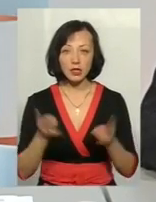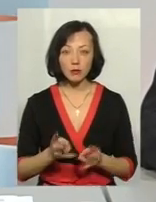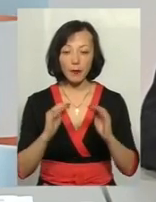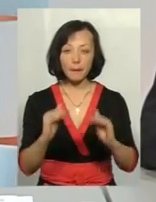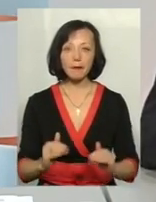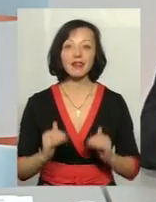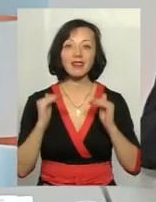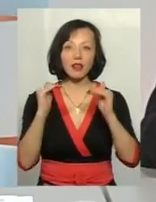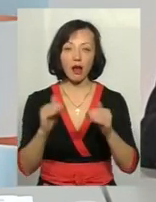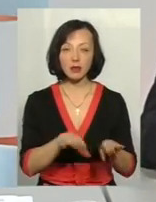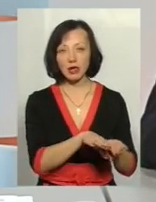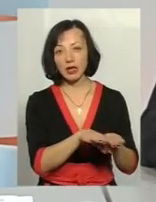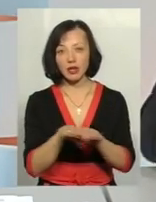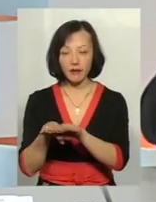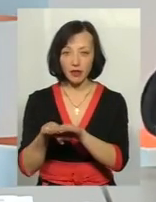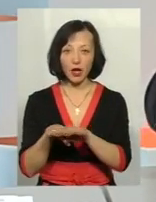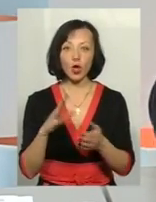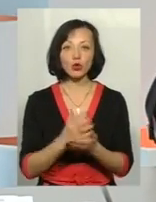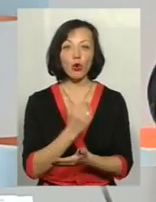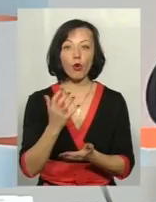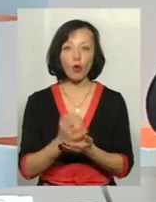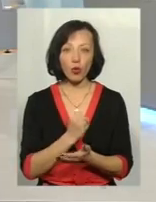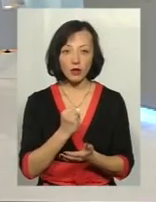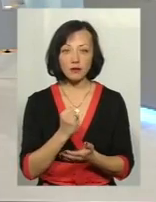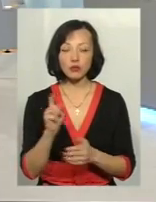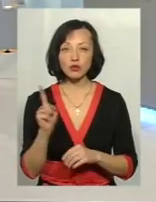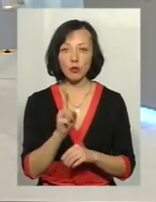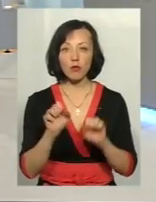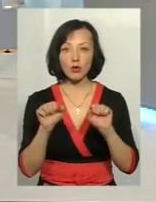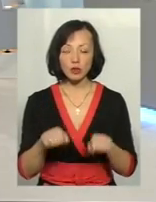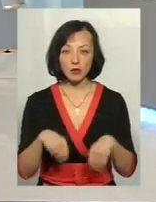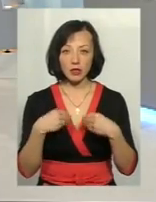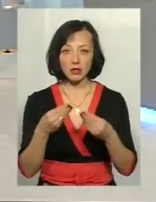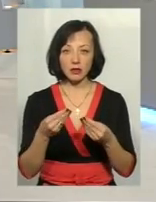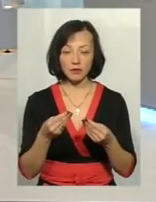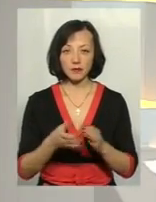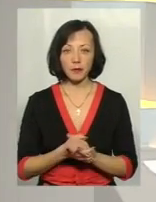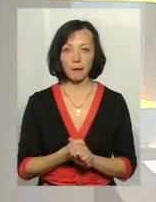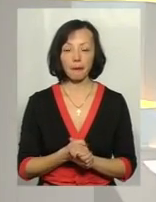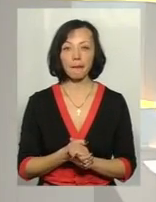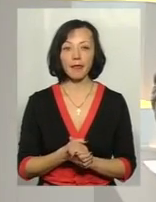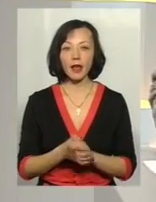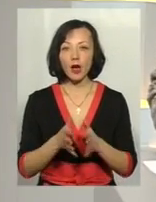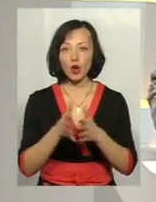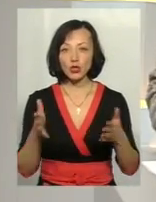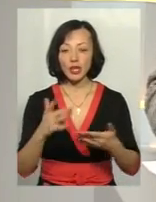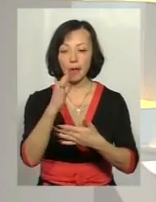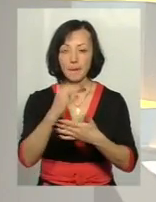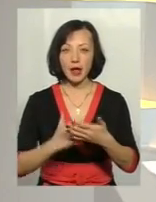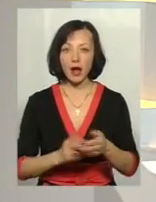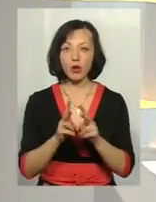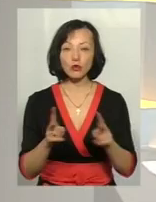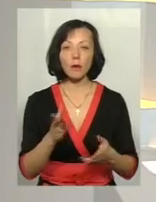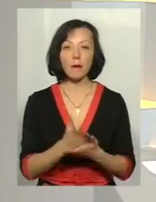підняти рівень доходів для того, щоб можна було звернутися. Розширити перелік тих, хто